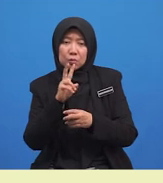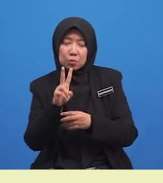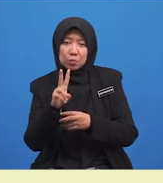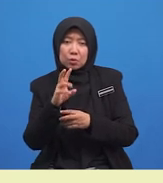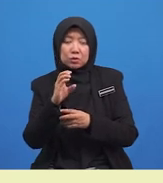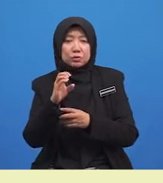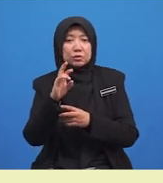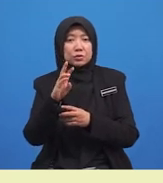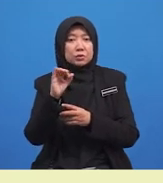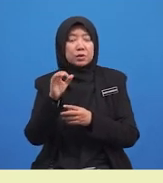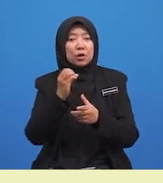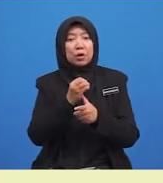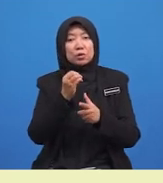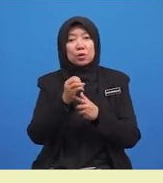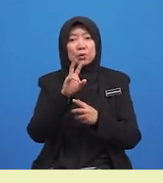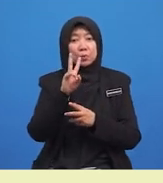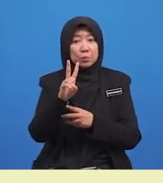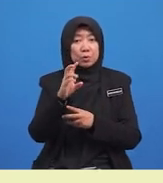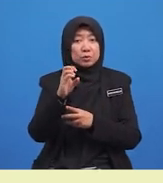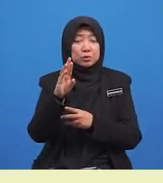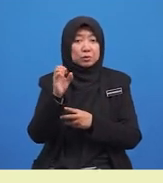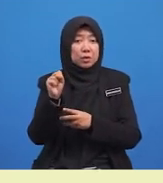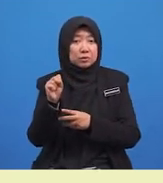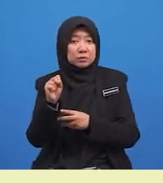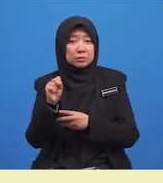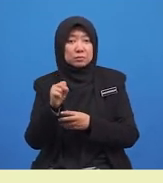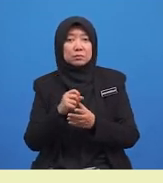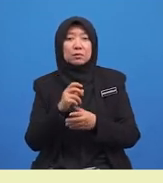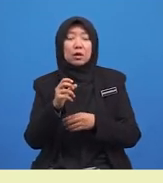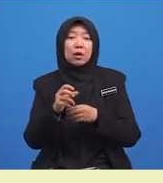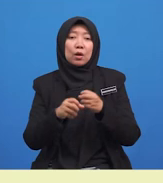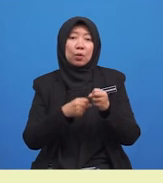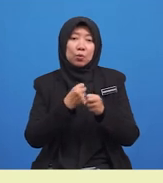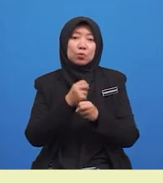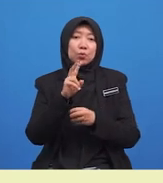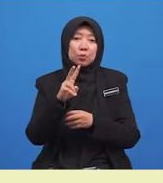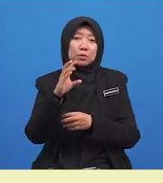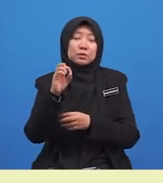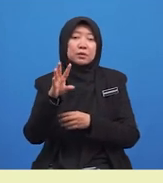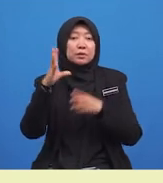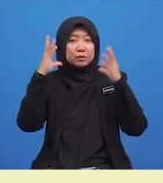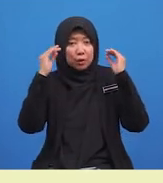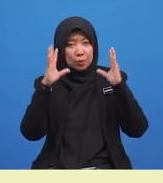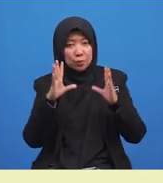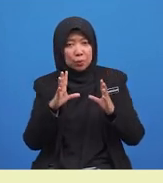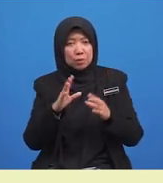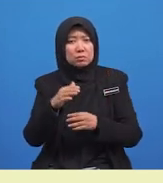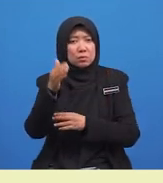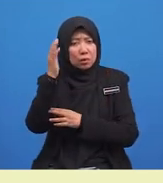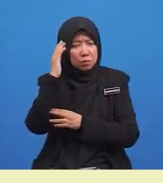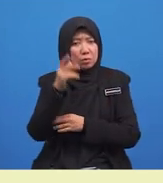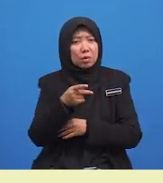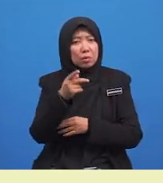cerdik, Cikgu. Tahukah kamu mengapa Janet dan Suria tidak hadir pada hari ini? Oh,